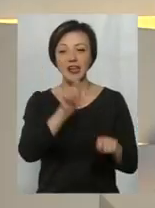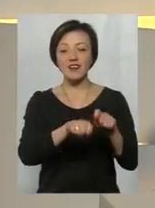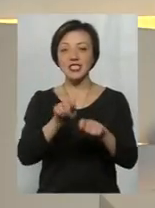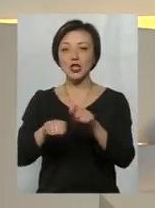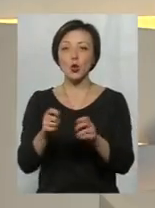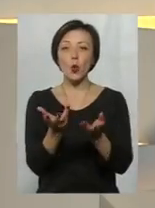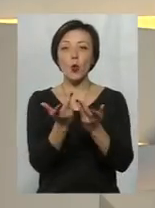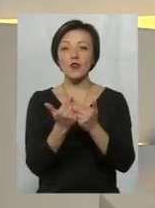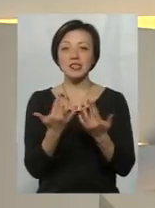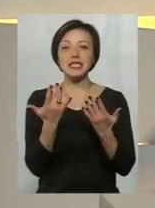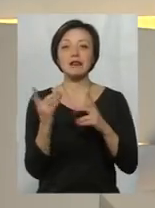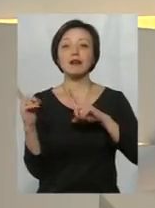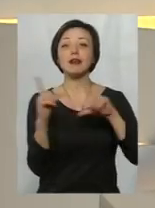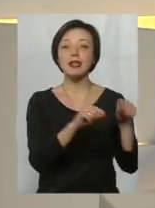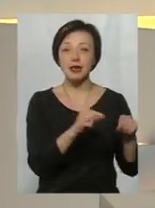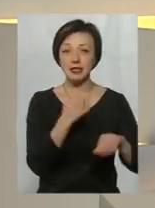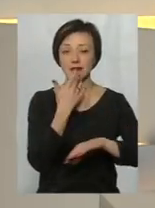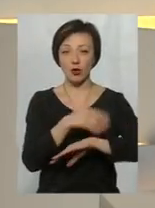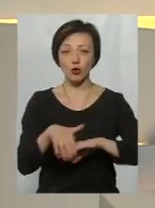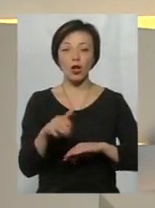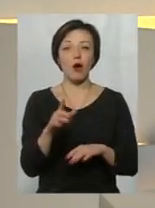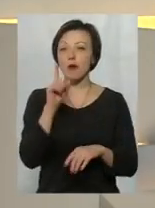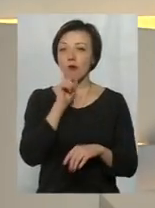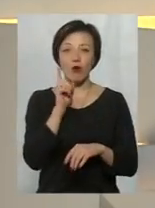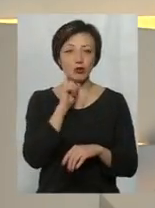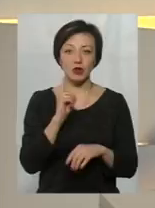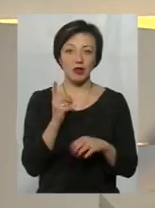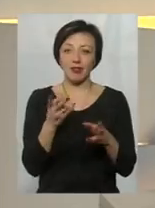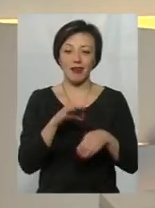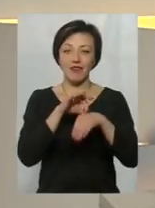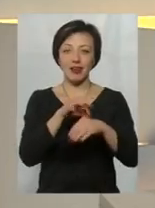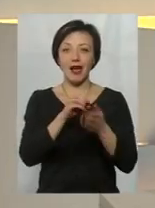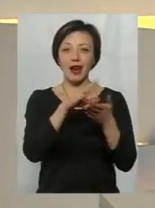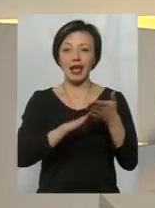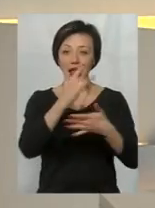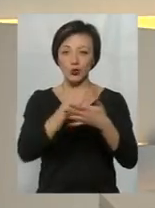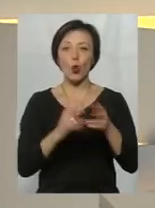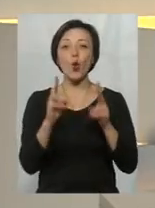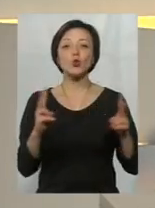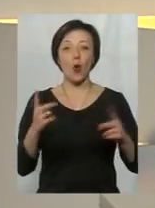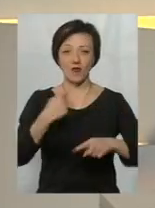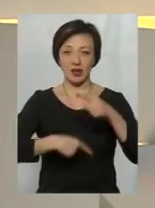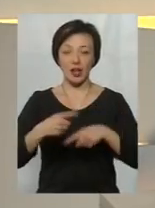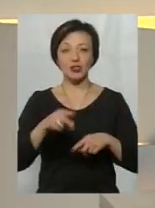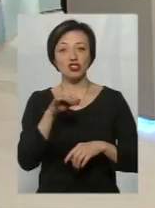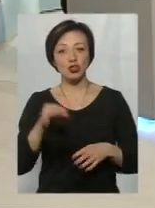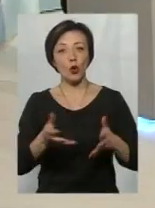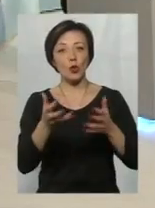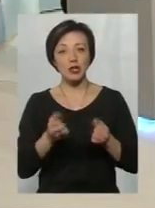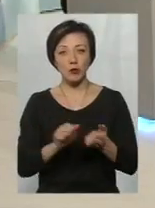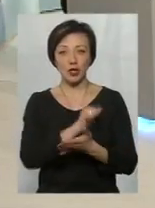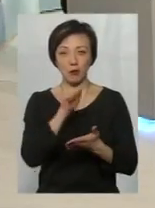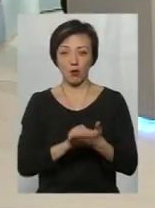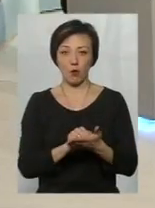все ж таки, скільки їде на закордон, але ще поки що не веде реєстру, хто вертається, і, насправді, чи отримують